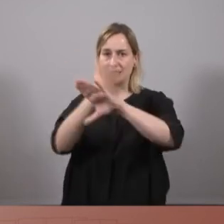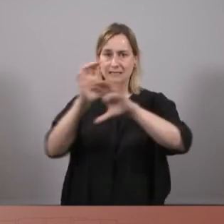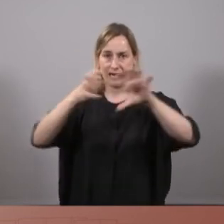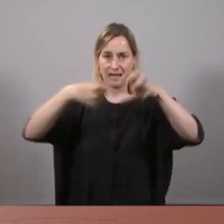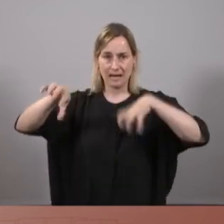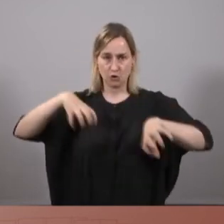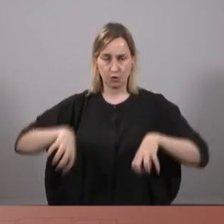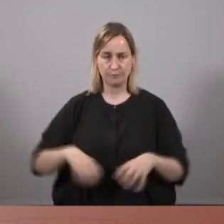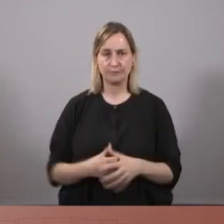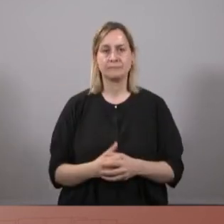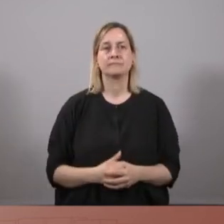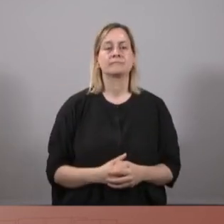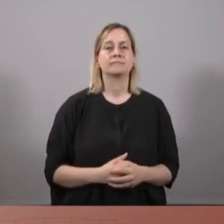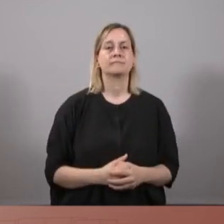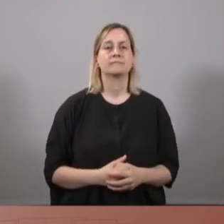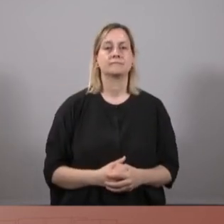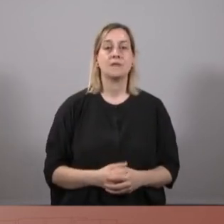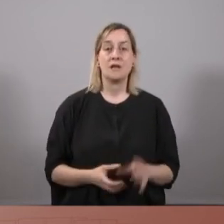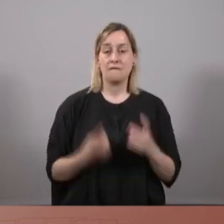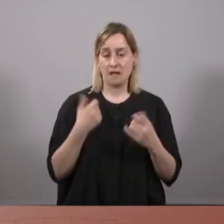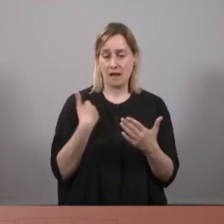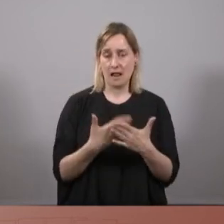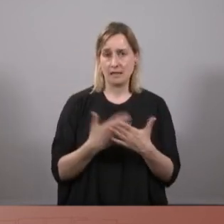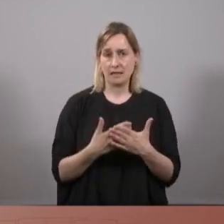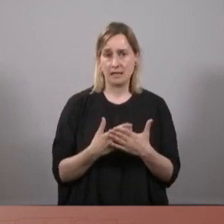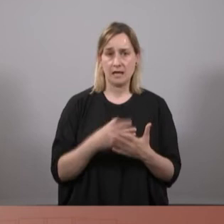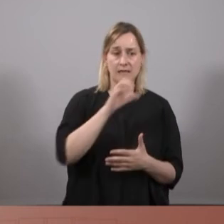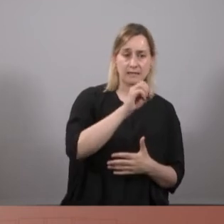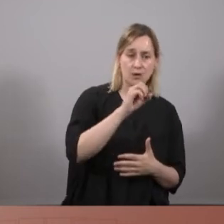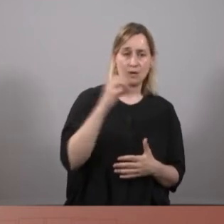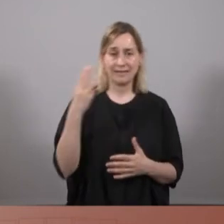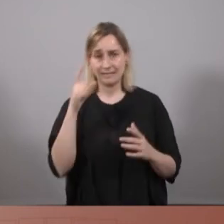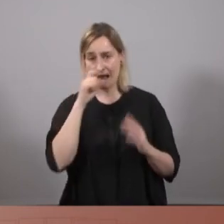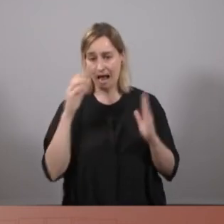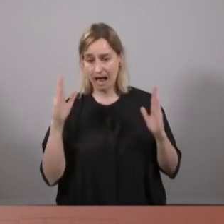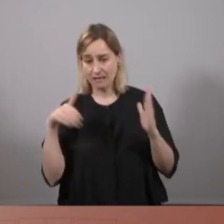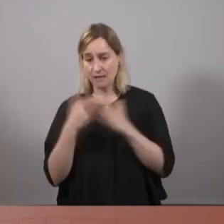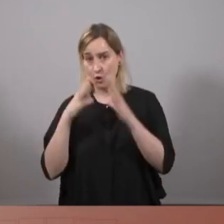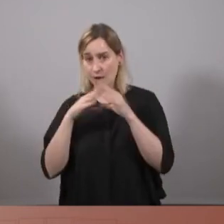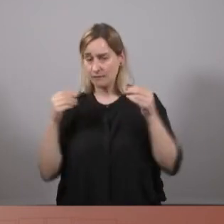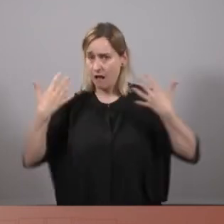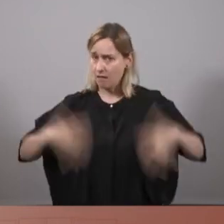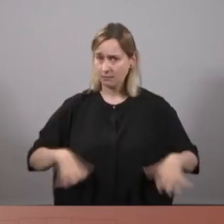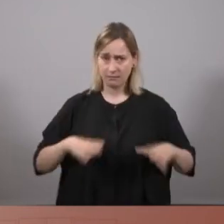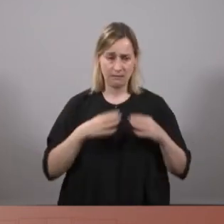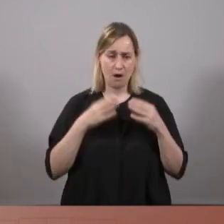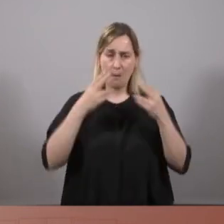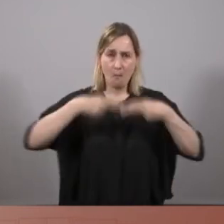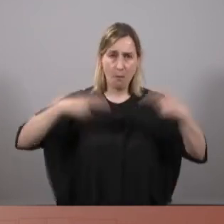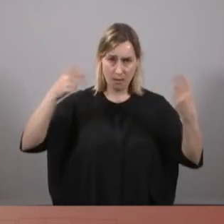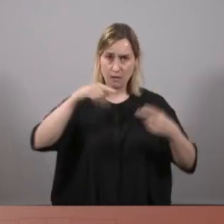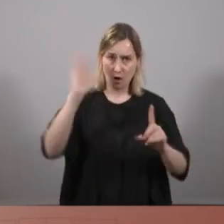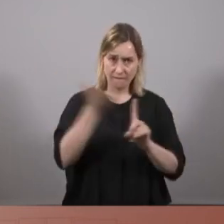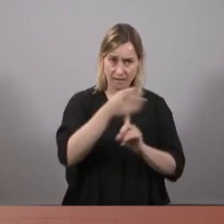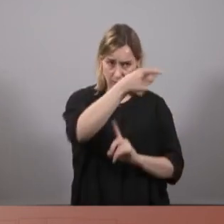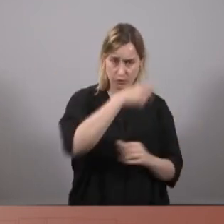i que, òbviament, cal garantir una xarxa pública i gratuïta dels 0 a 3 anys fins a la universitat, consellera Jaix, això també l'afecta a vostè. I